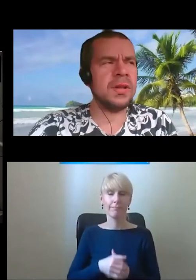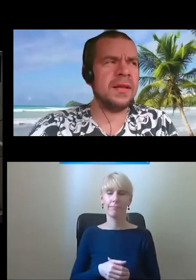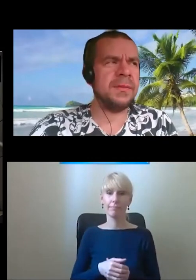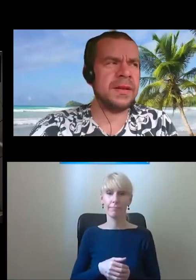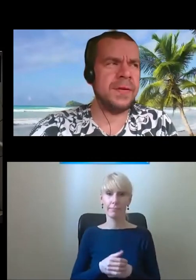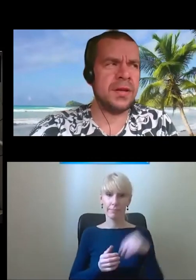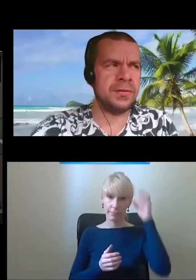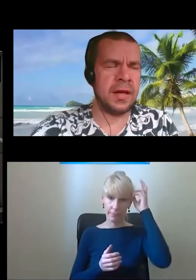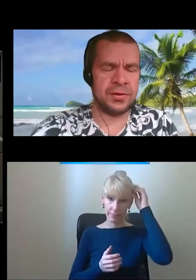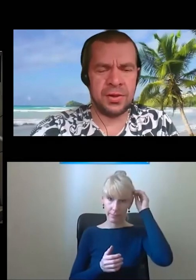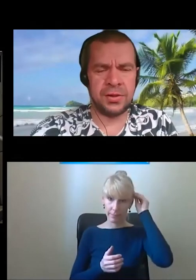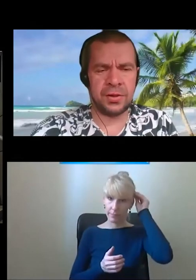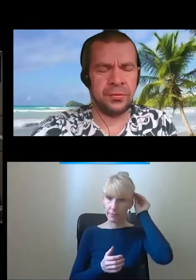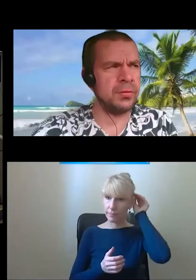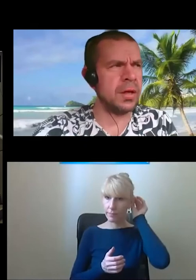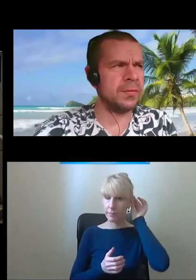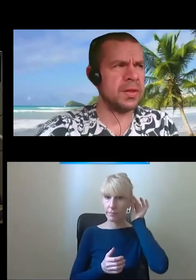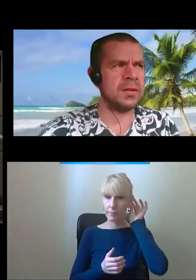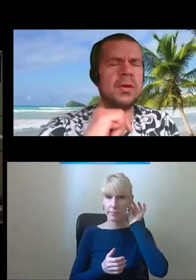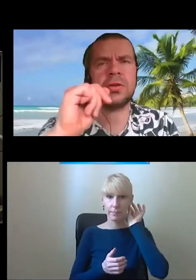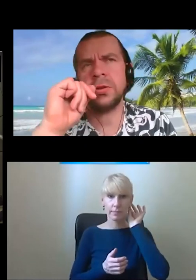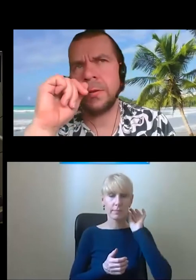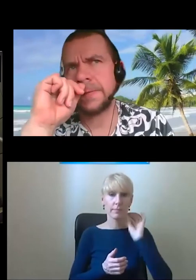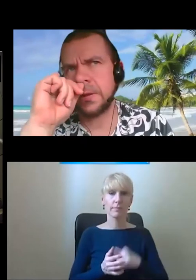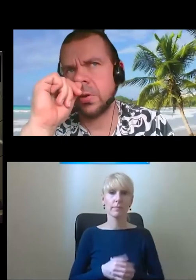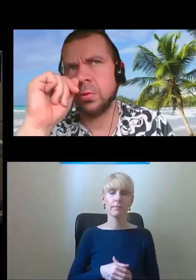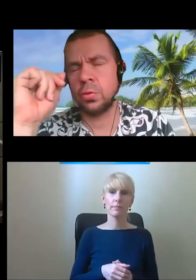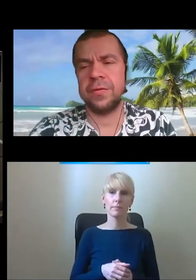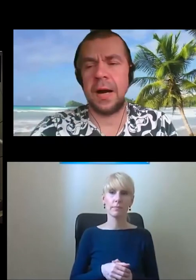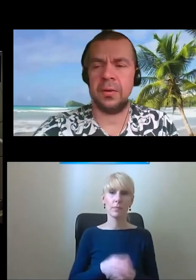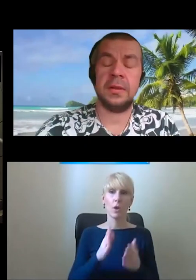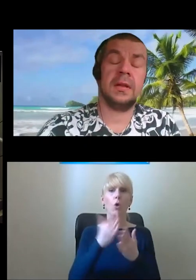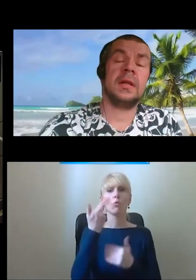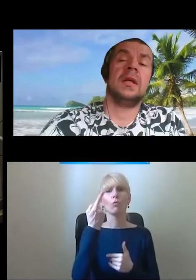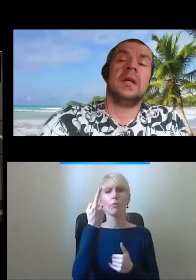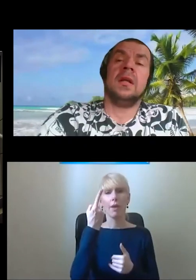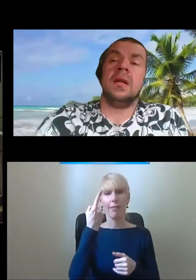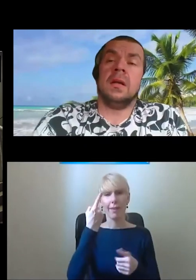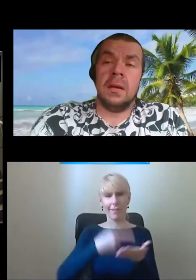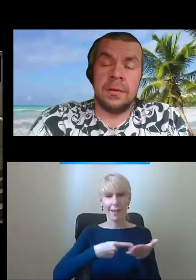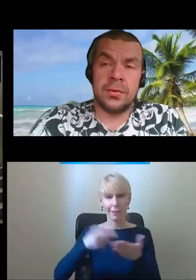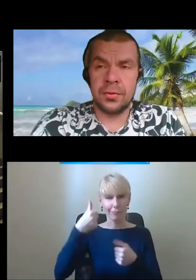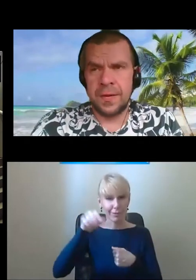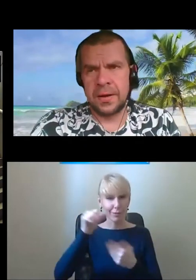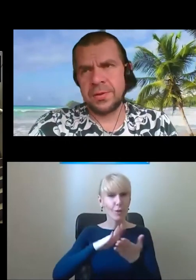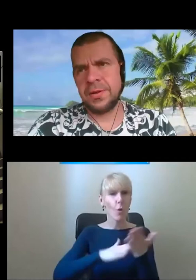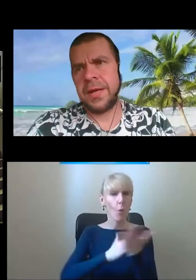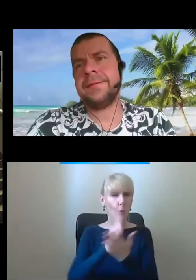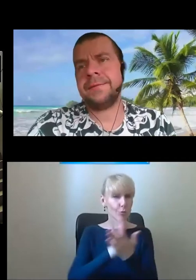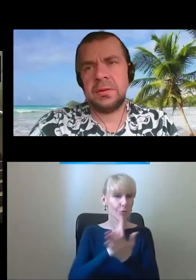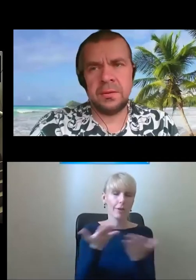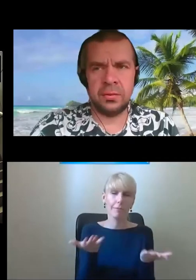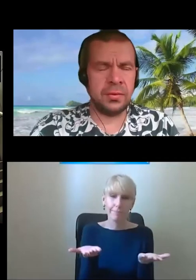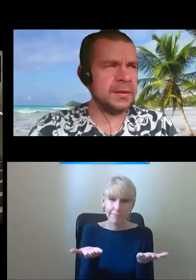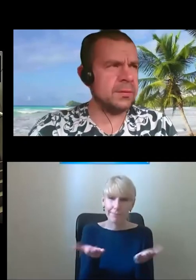Tutaj pan twierdzi w dalszej części tego filmu, jak by przyszedł trochę, że oni to raz w tygodniu używają. Czy używają, czy nie?